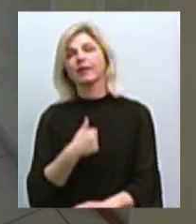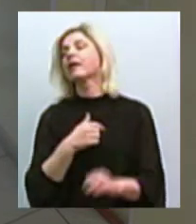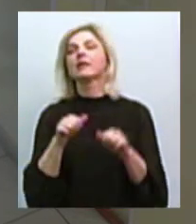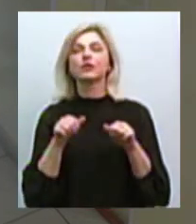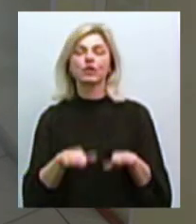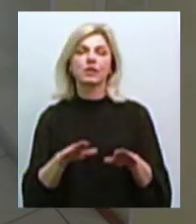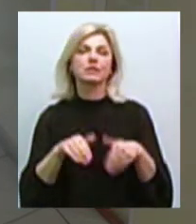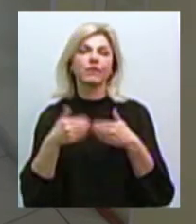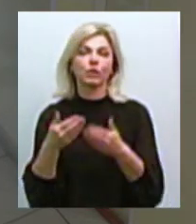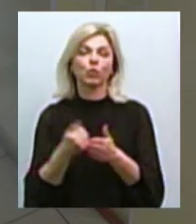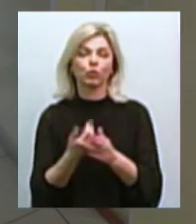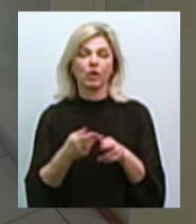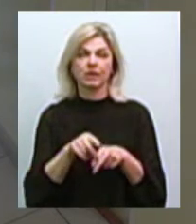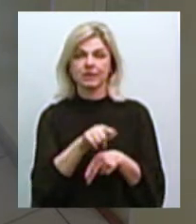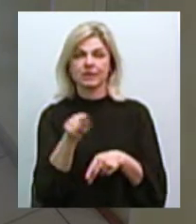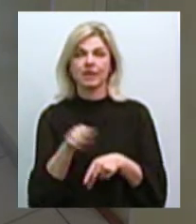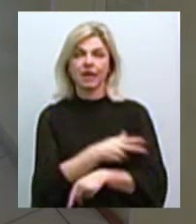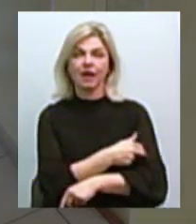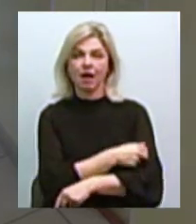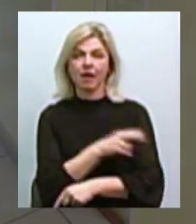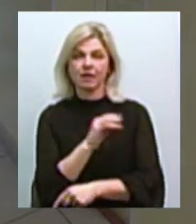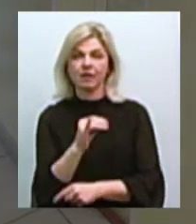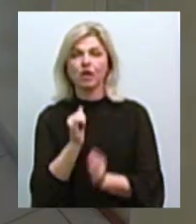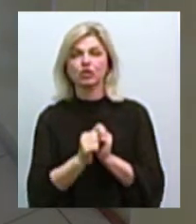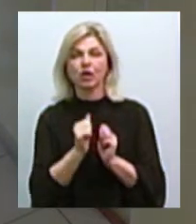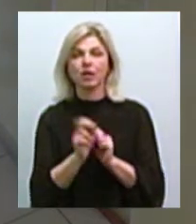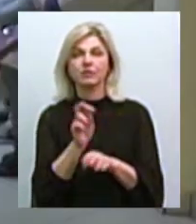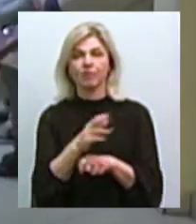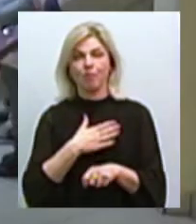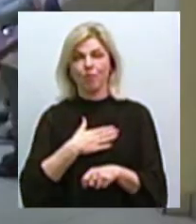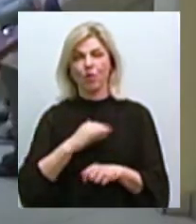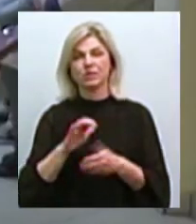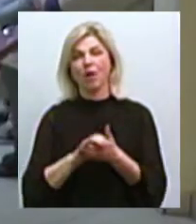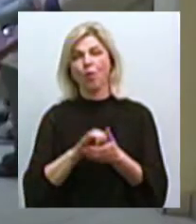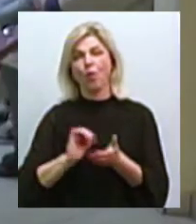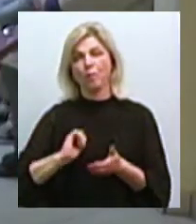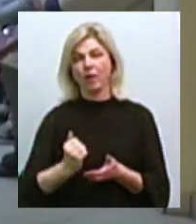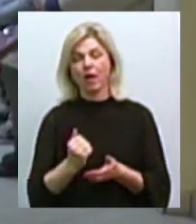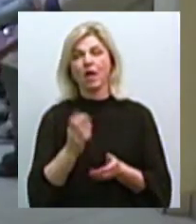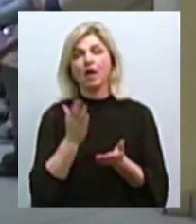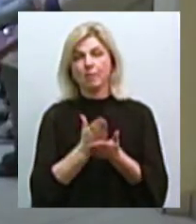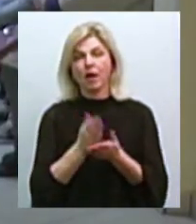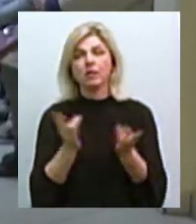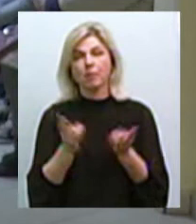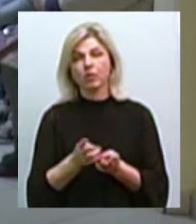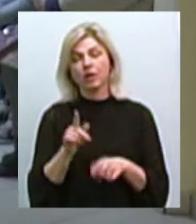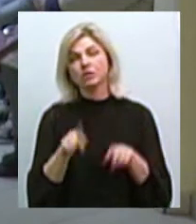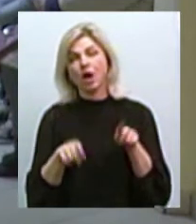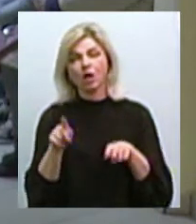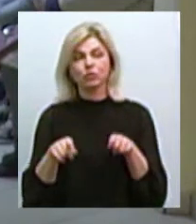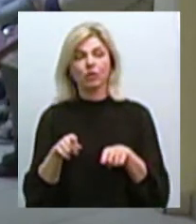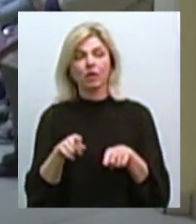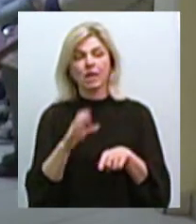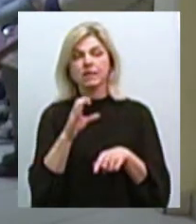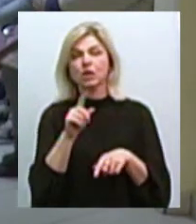до цієї лікарні, адже сюди часто звертаються мої знайомі. Маю таку потребу, тому що час від часу, у